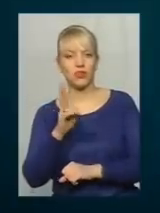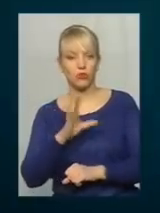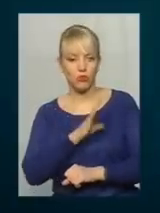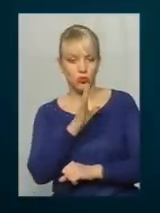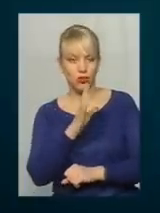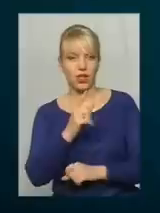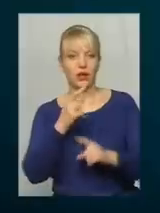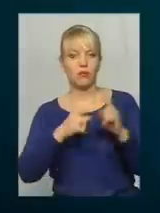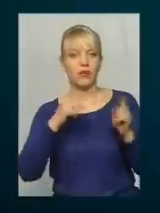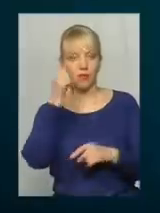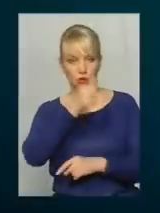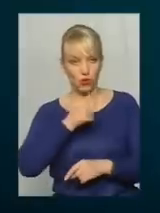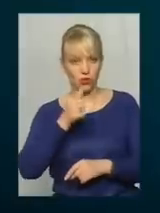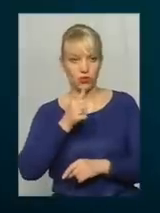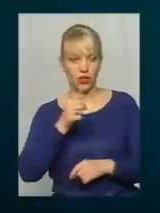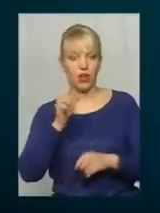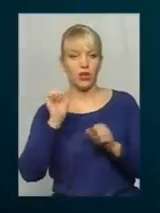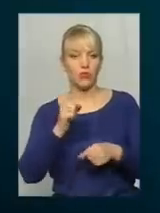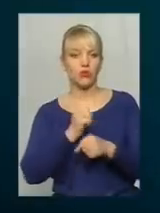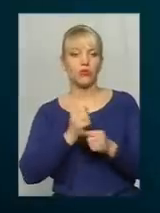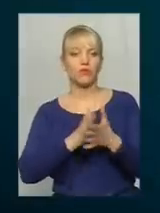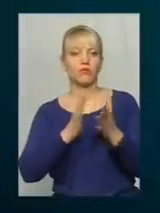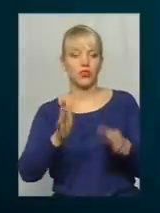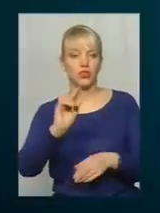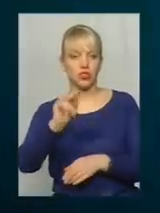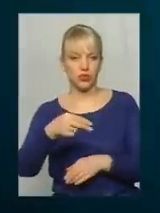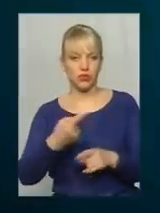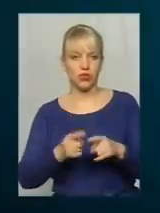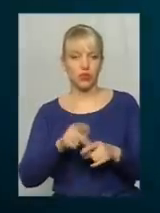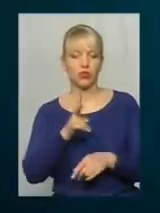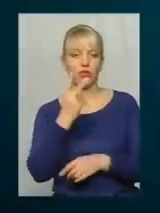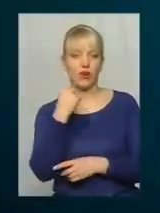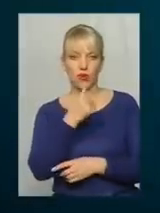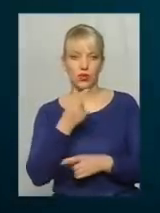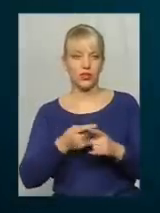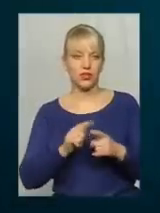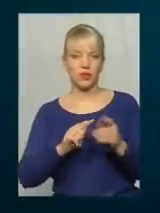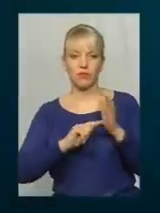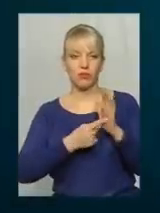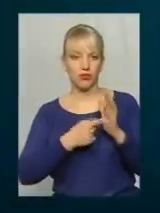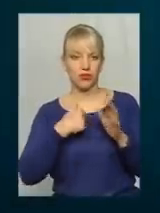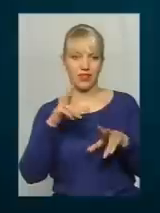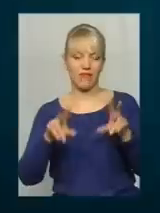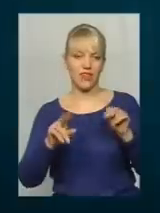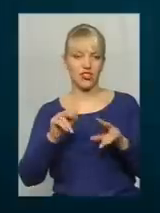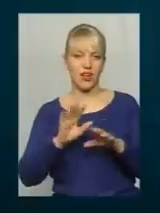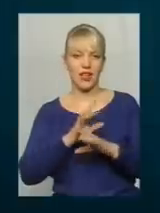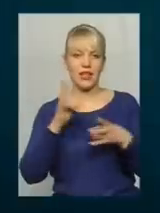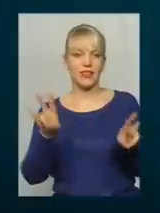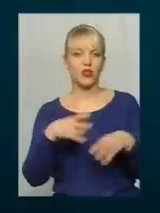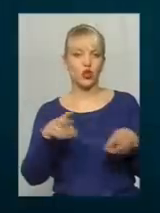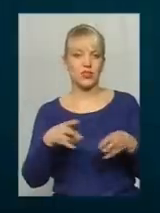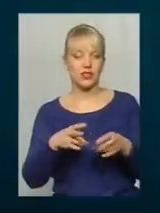пів року, і може зробити більше, ніж ті, два роки. Тобто цей пункт я вважаю таким трошки недоцінним,